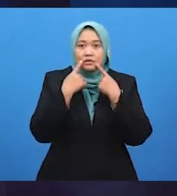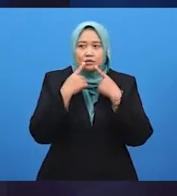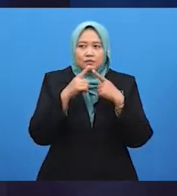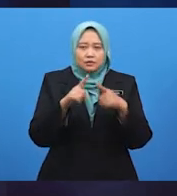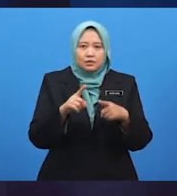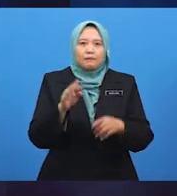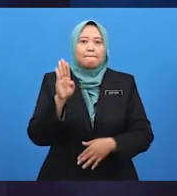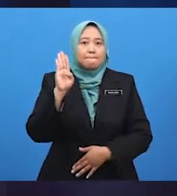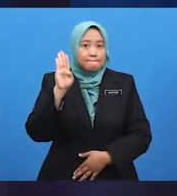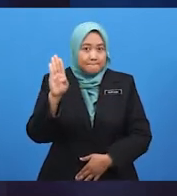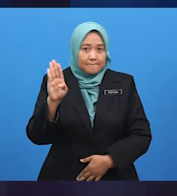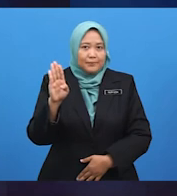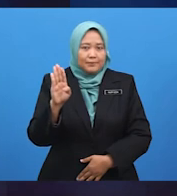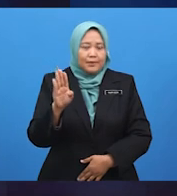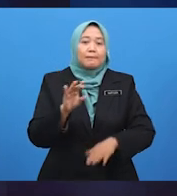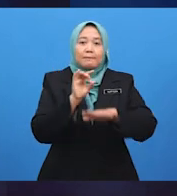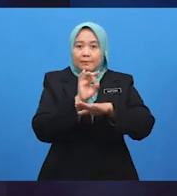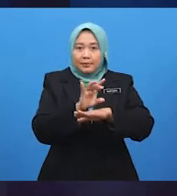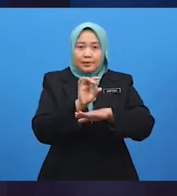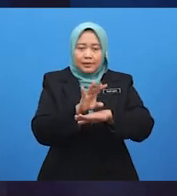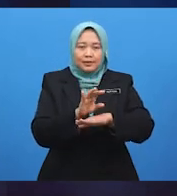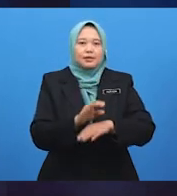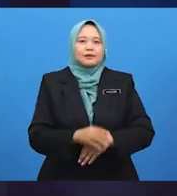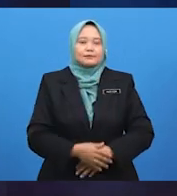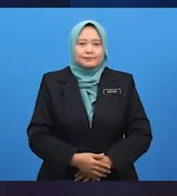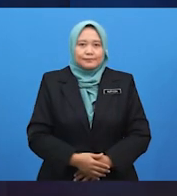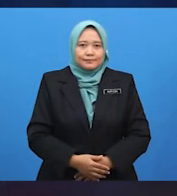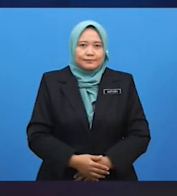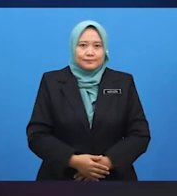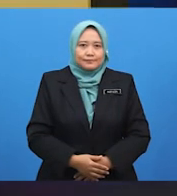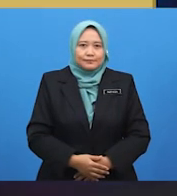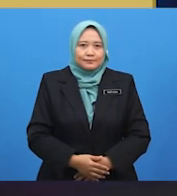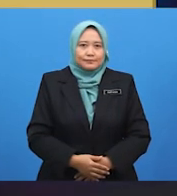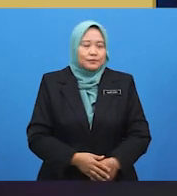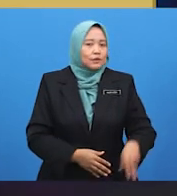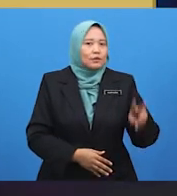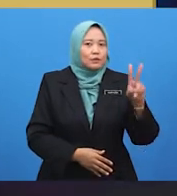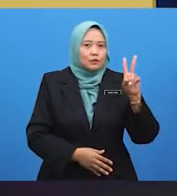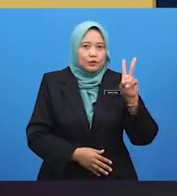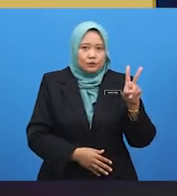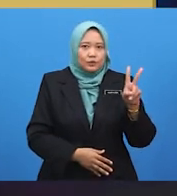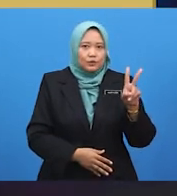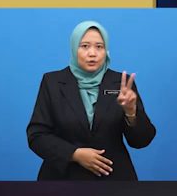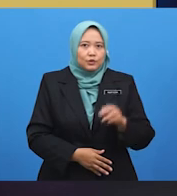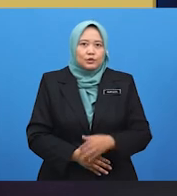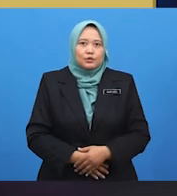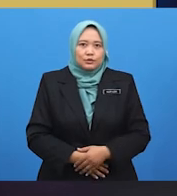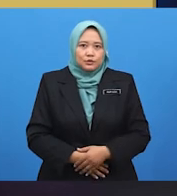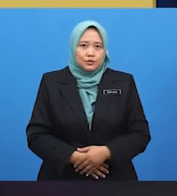adalah B. Menegur buddha tersebut. Soalan dua.